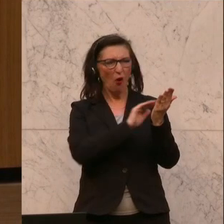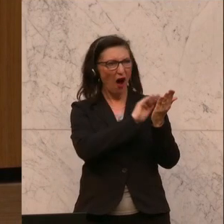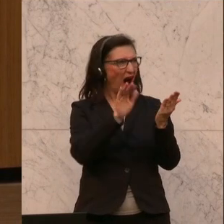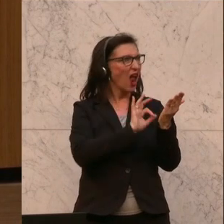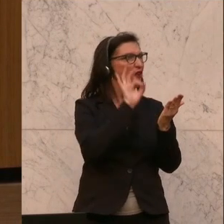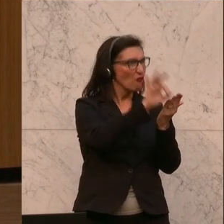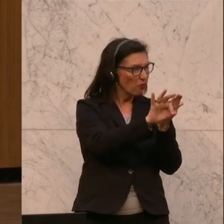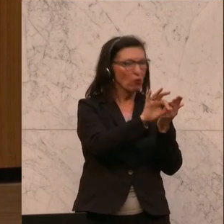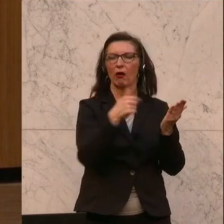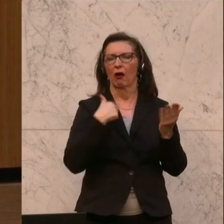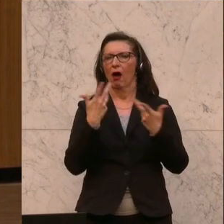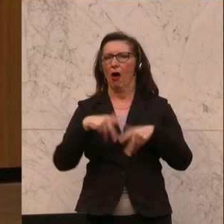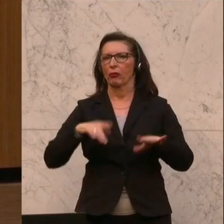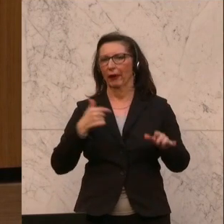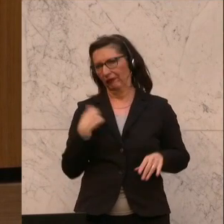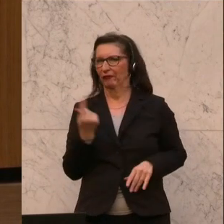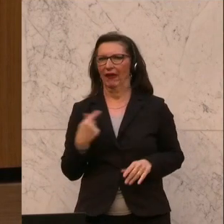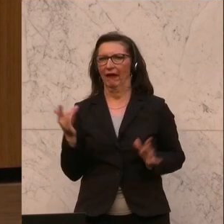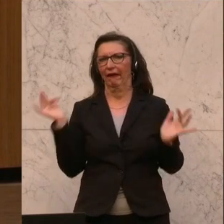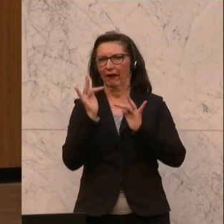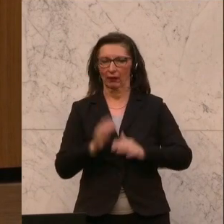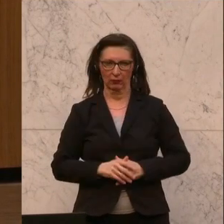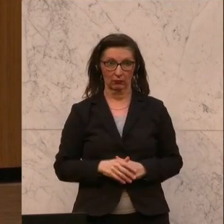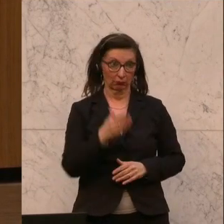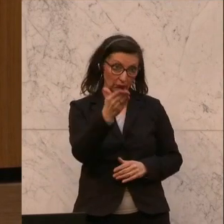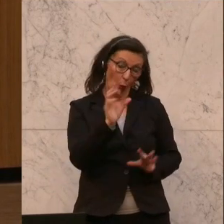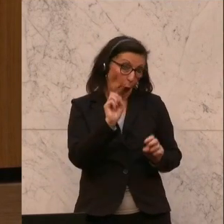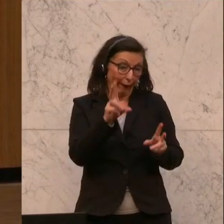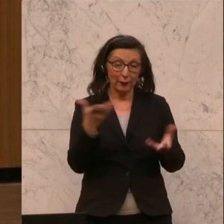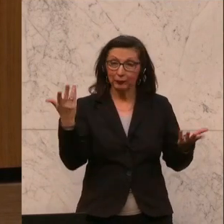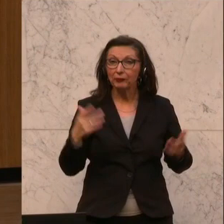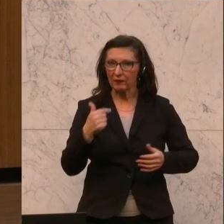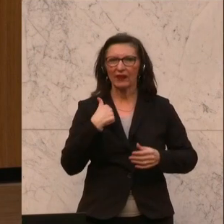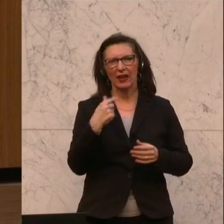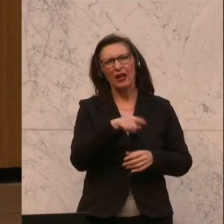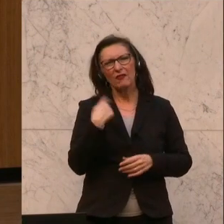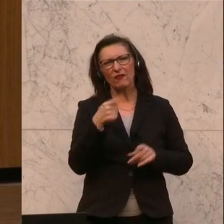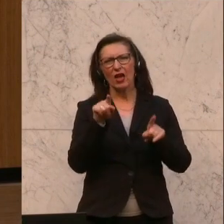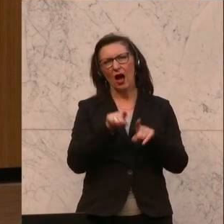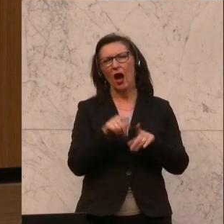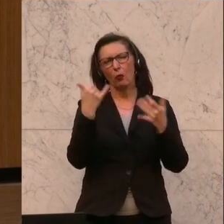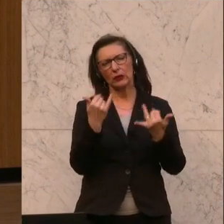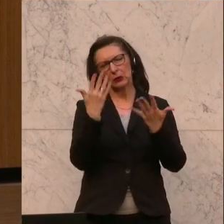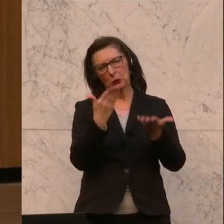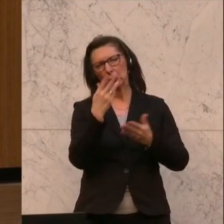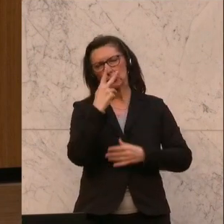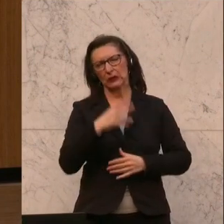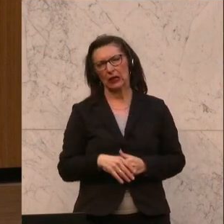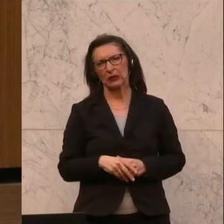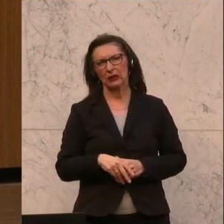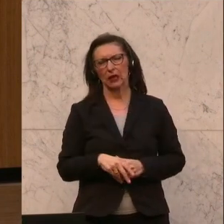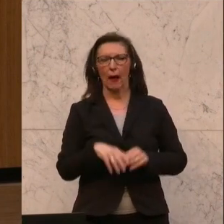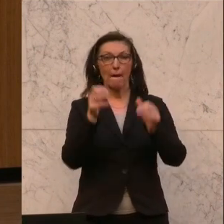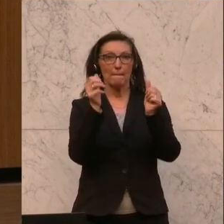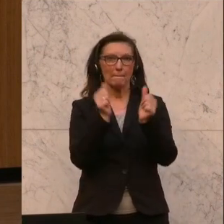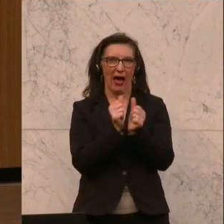dagegen sein. Gut, nehmen wir so zur Kenntnis. Wir nehmen aber zur Kenntnis, und ich glaube, da sind wir uns irgendwie einig, dass so Partnerschafts und